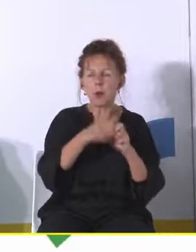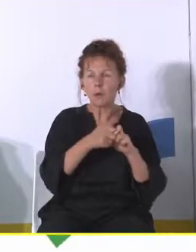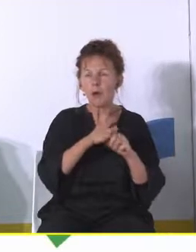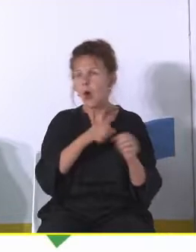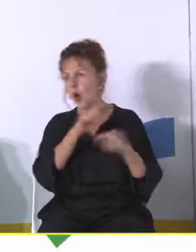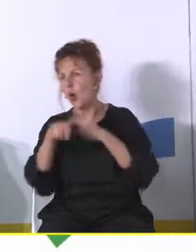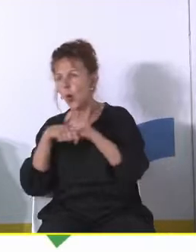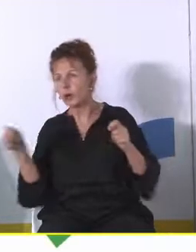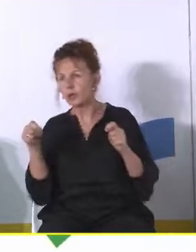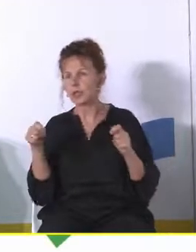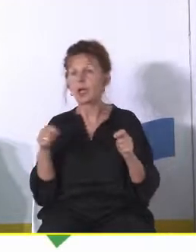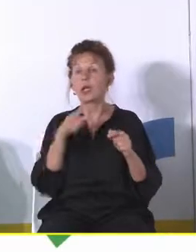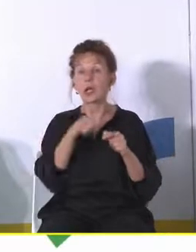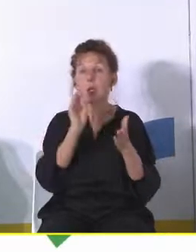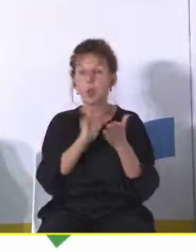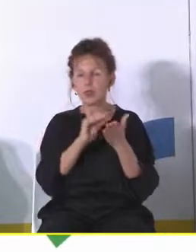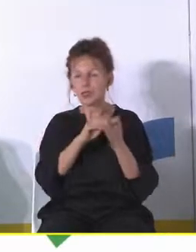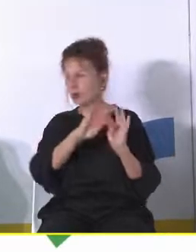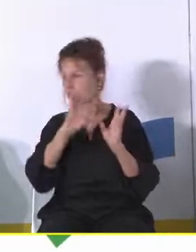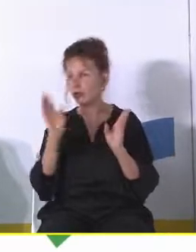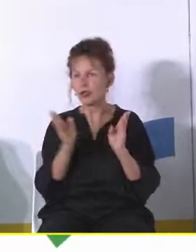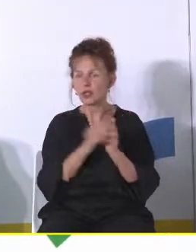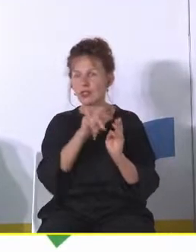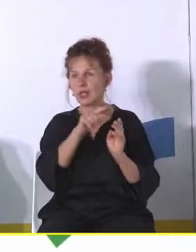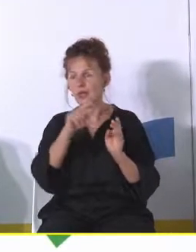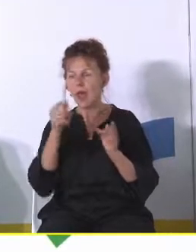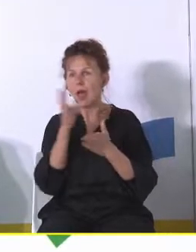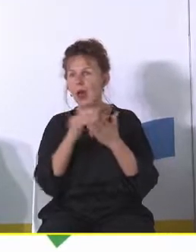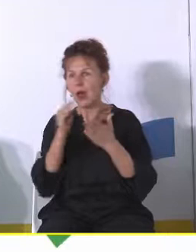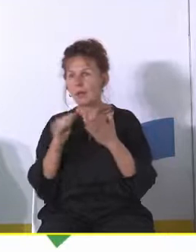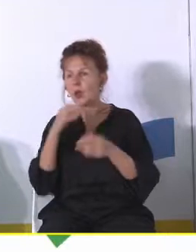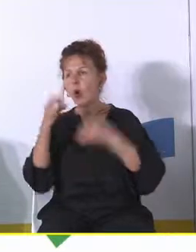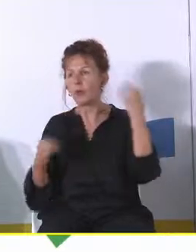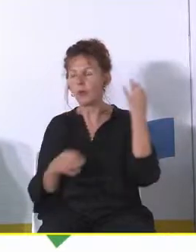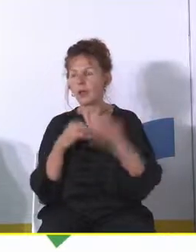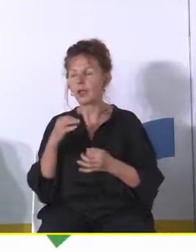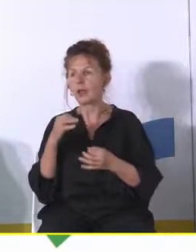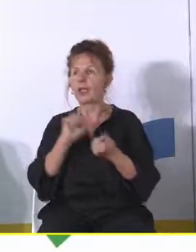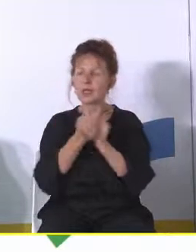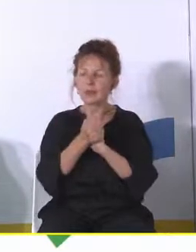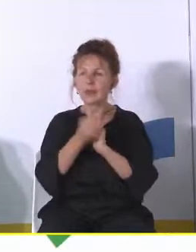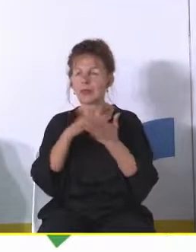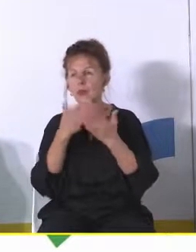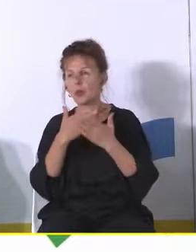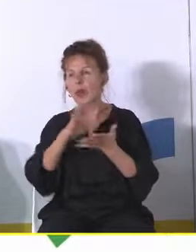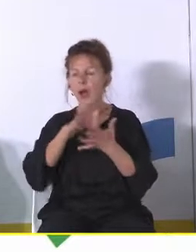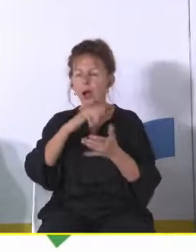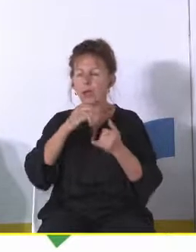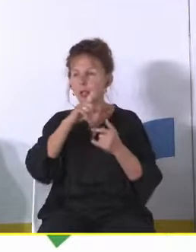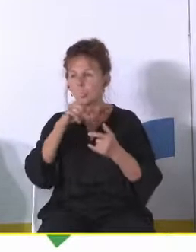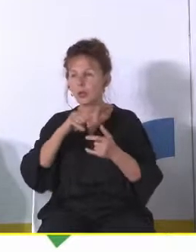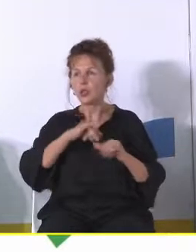i ja myślę, że doceniając wszystkie te elementy o których opowiadał Pan w zmianie mentalności samorządowców i tak dalej